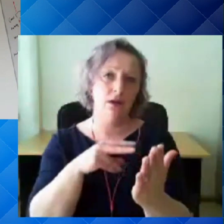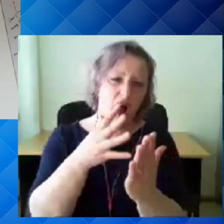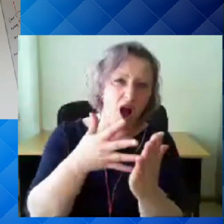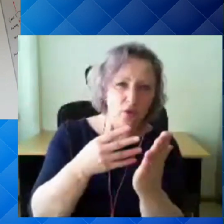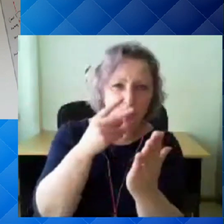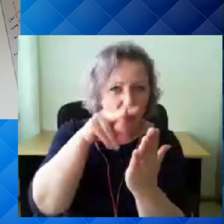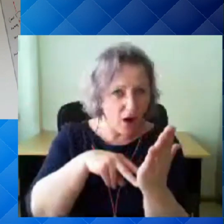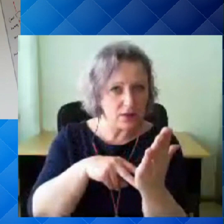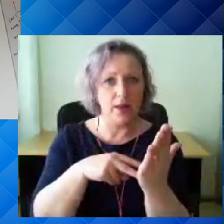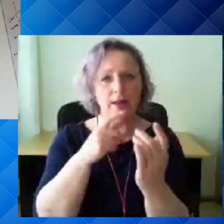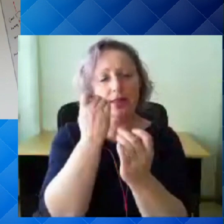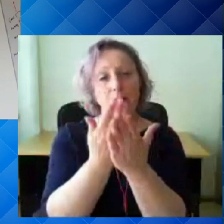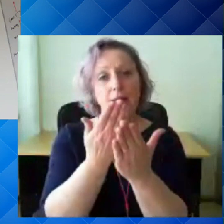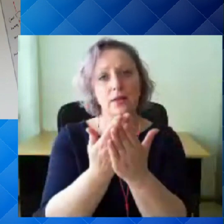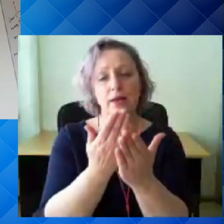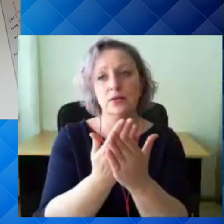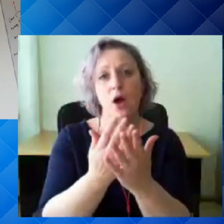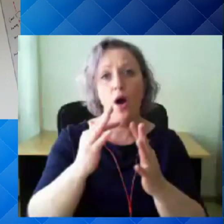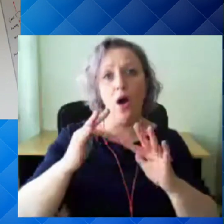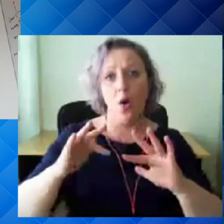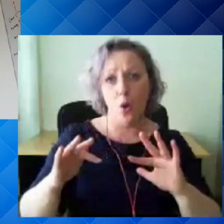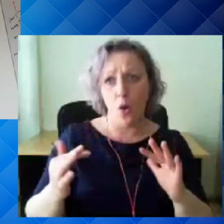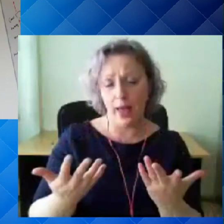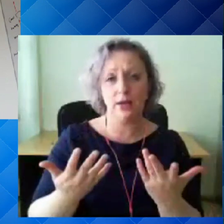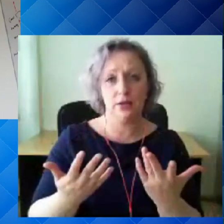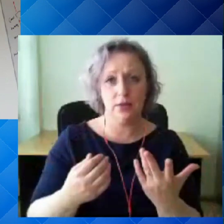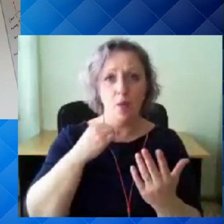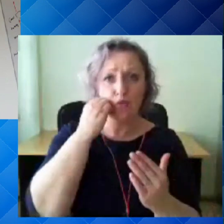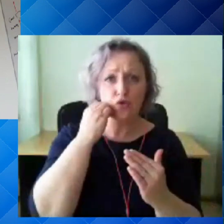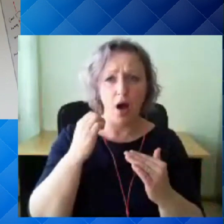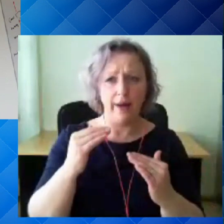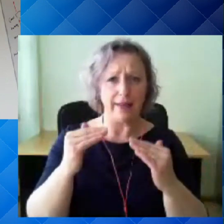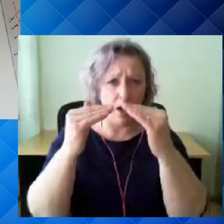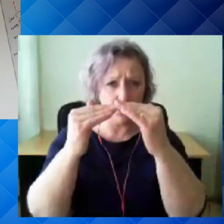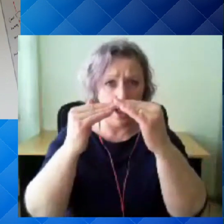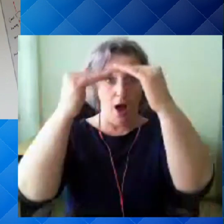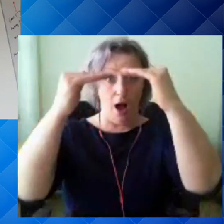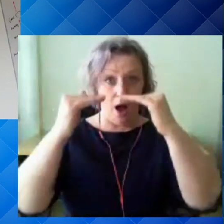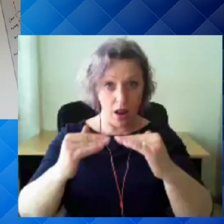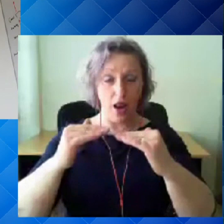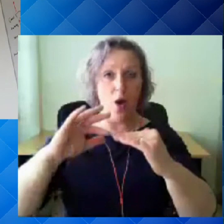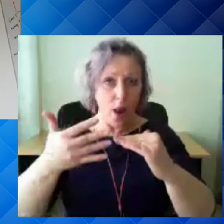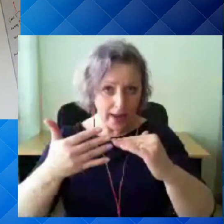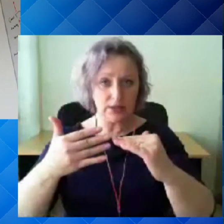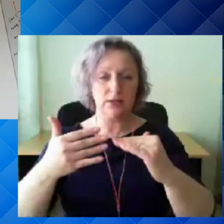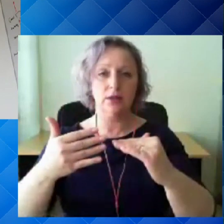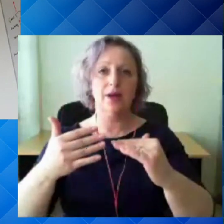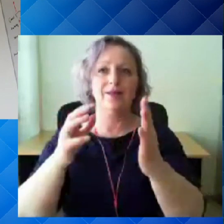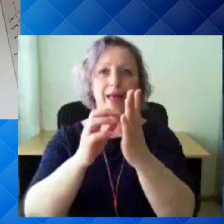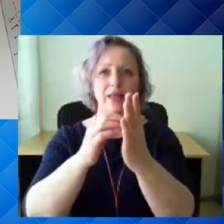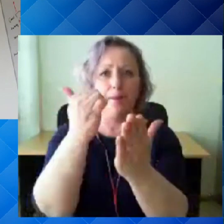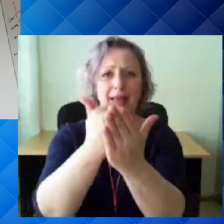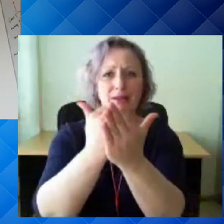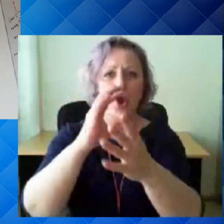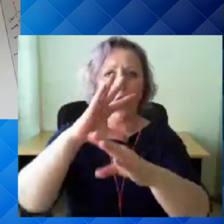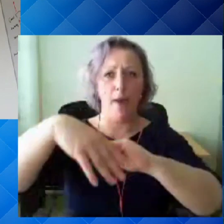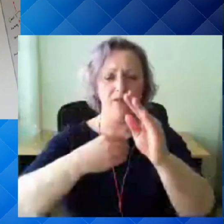siis näiteks selleks, et me üldse sellest kõrge riskifaasist võiksime alla tulla, meil peaks keskmine päevaline hakata,